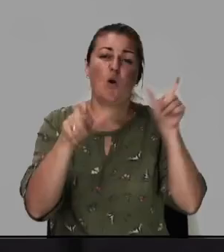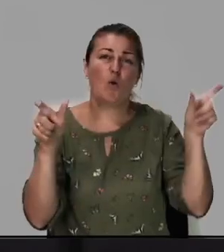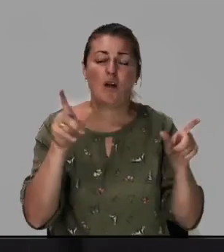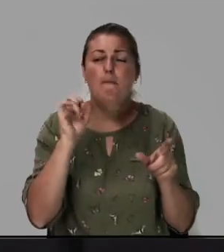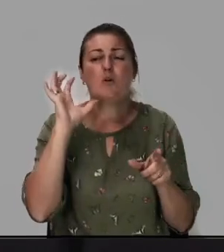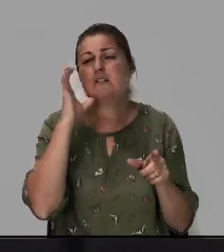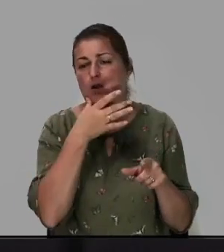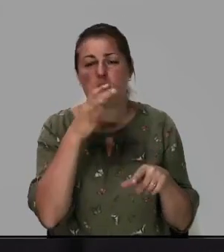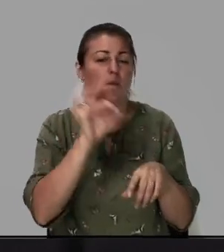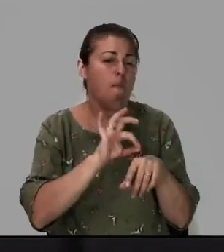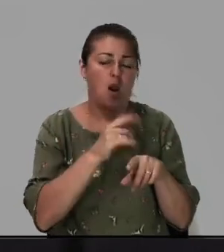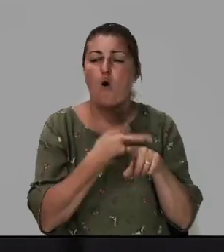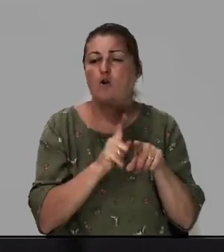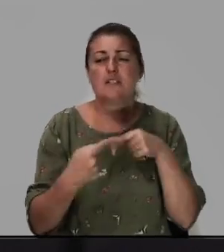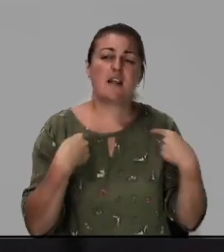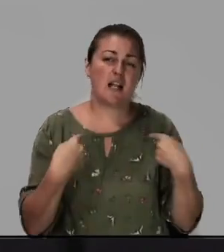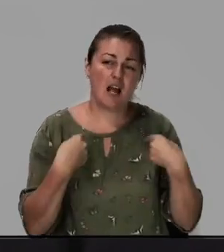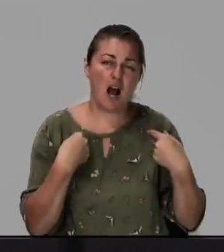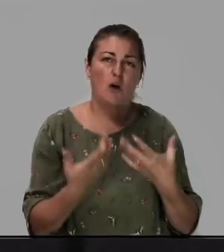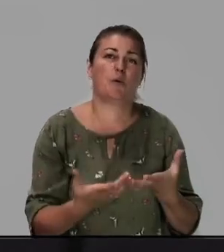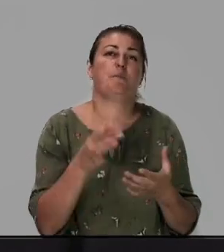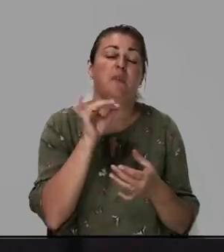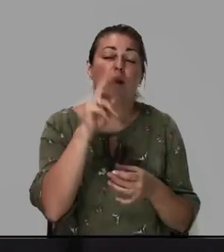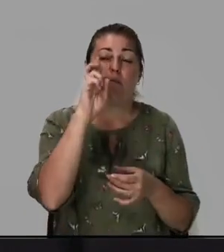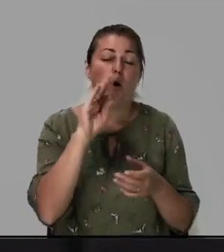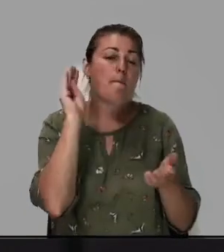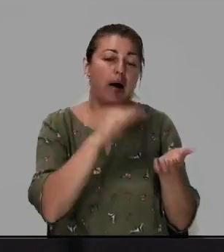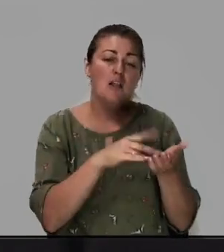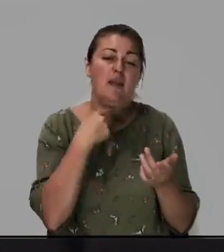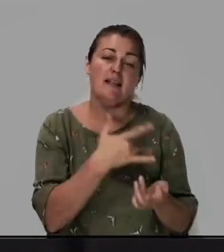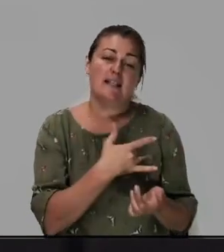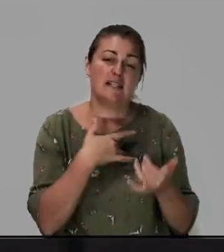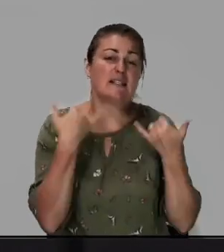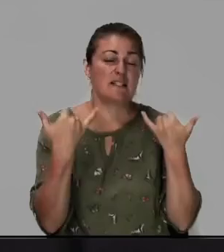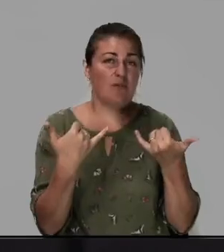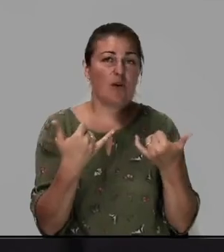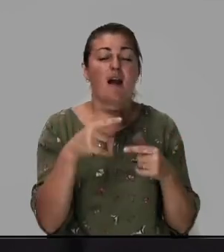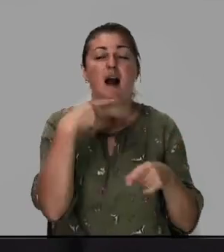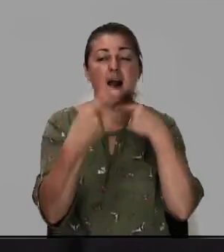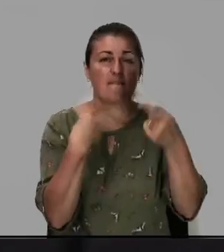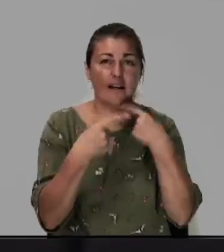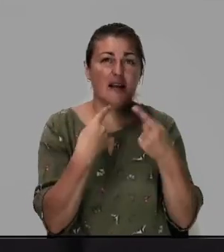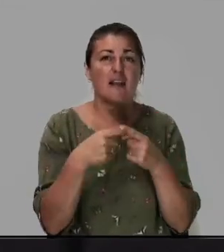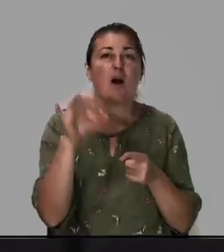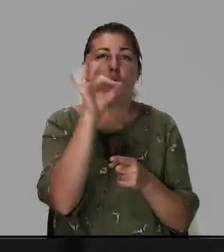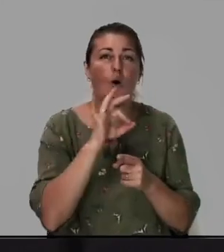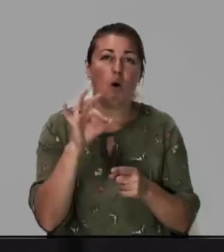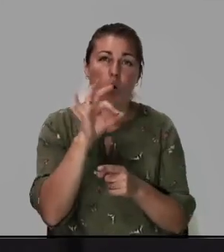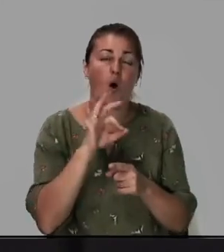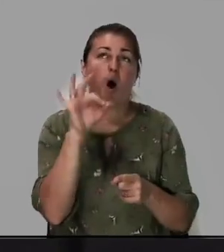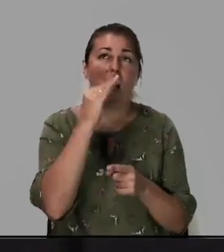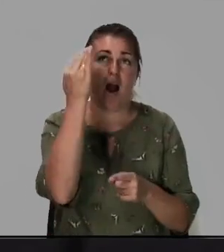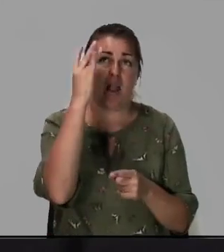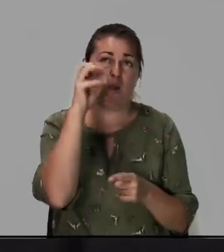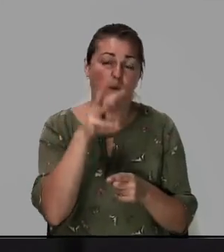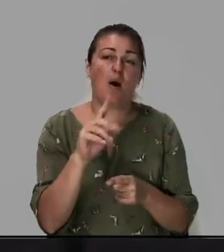-серьезному болеют, очень страдают. И Бог положил мне на сердце сегодня говорить о Нем,